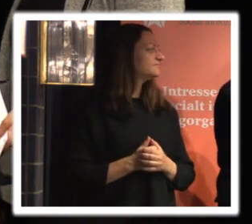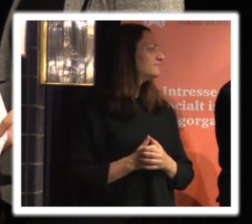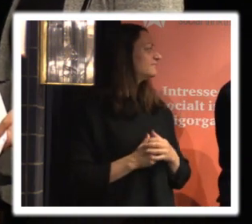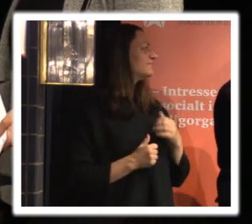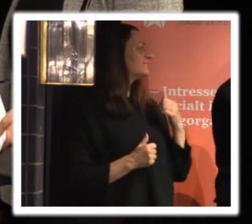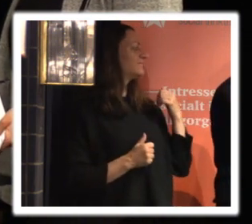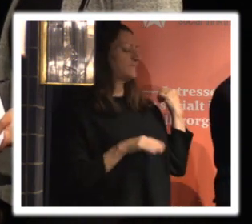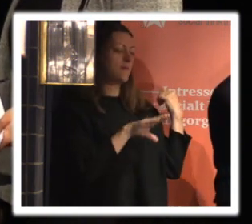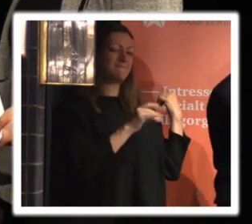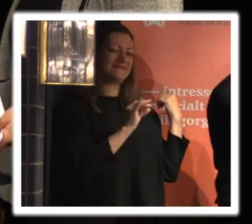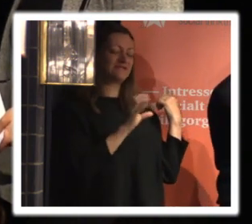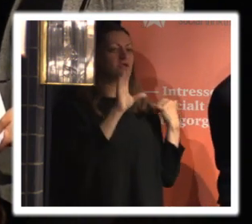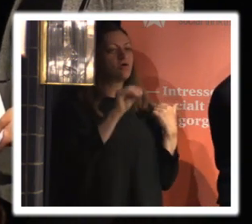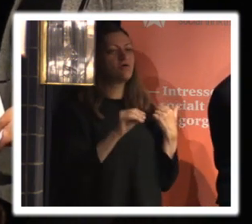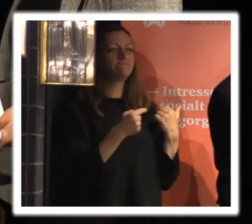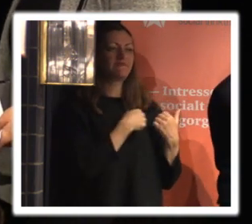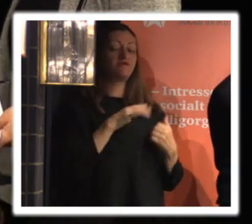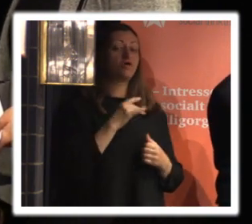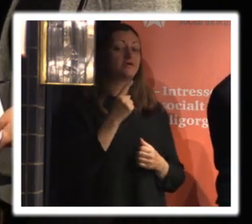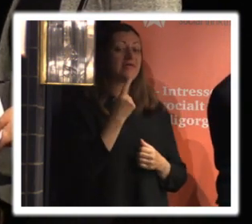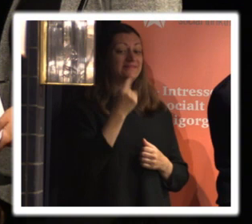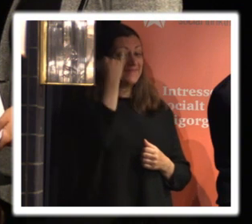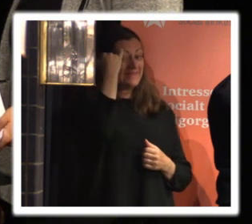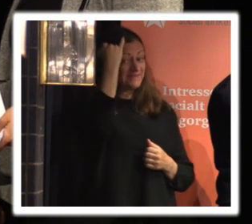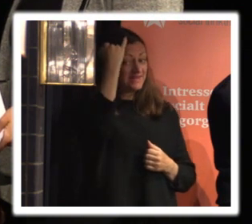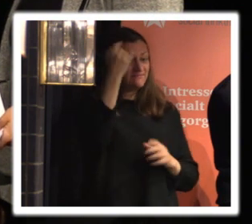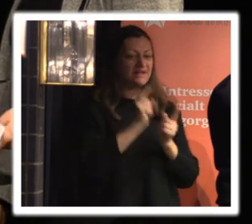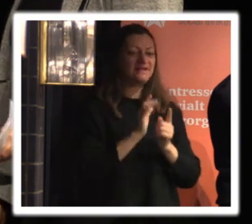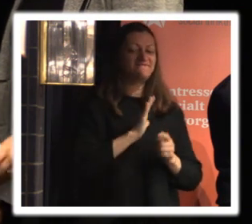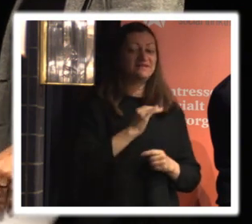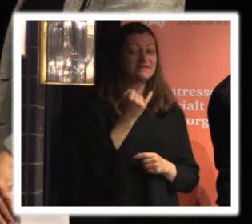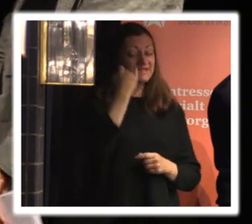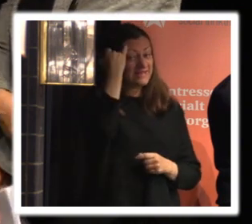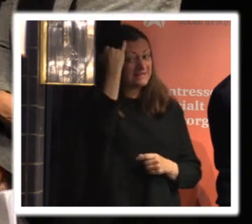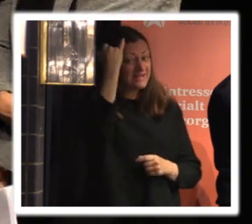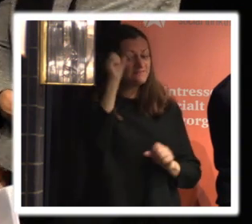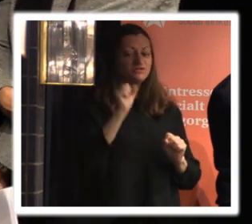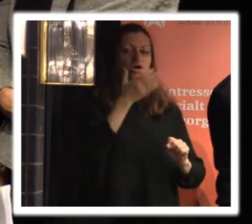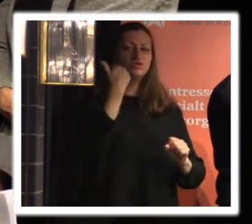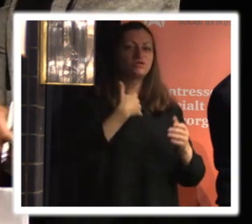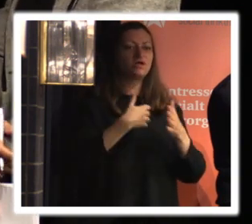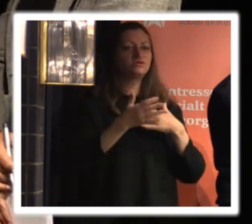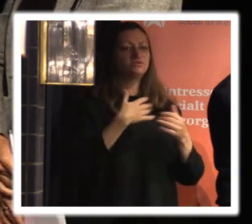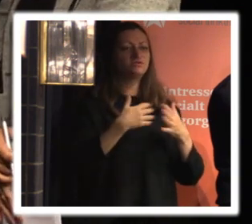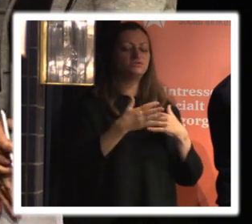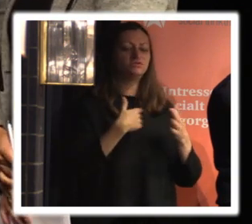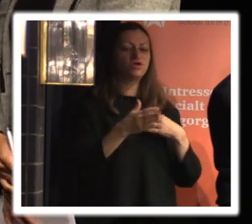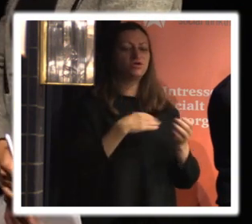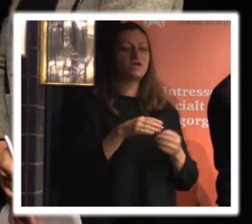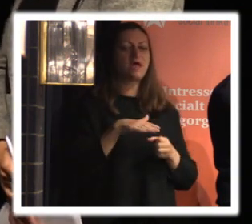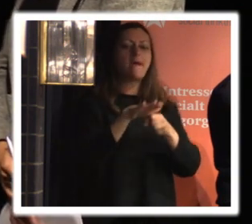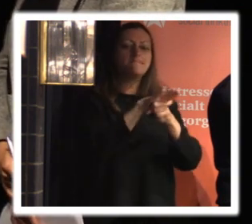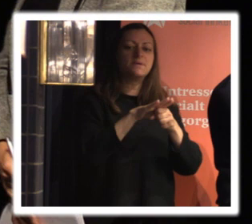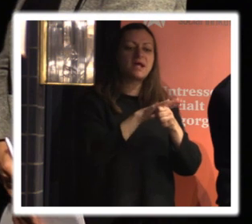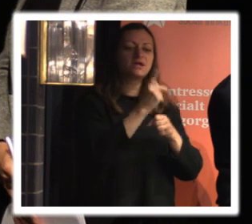nej men vi har ju en idé eller det finns ju en idé om att man ska kunna göra uppförandekoder eller branschkoder